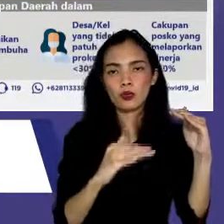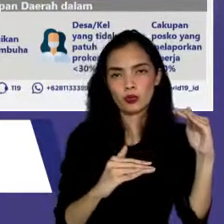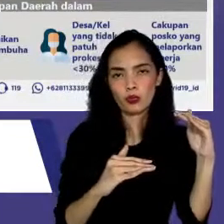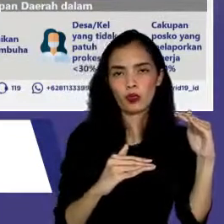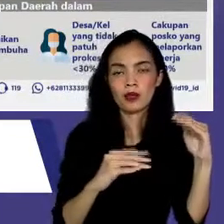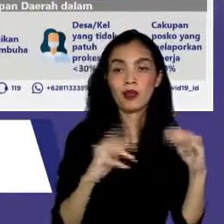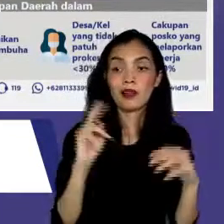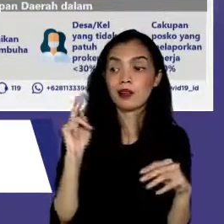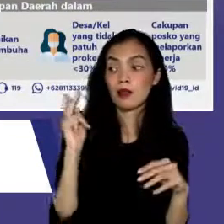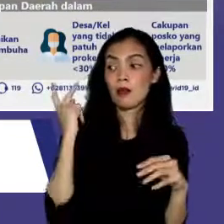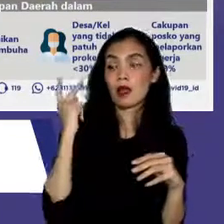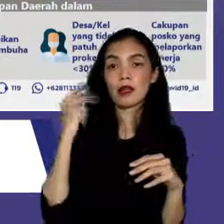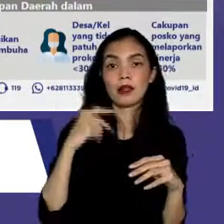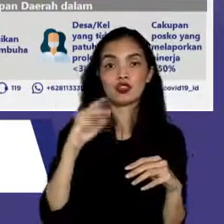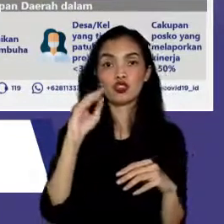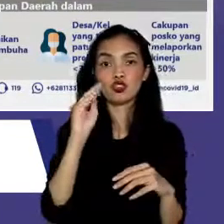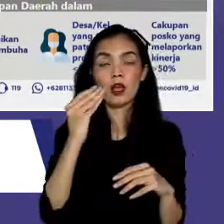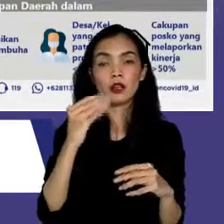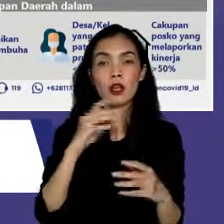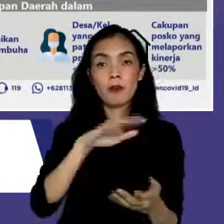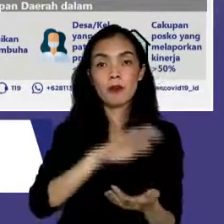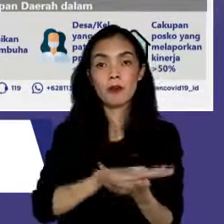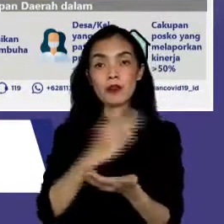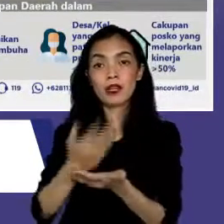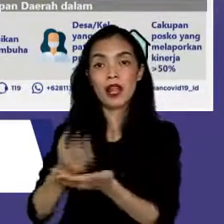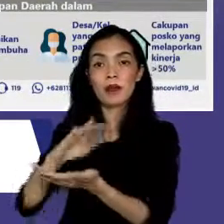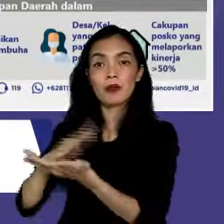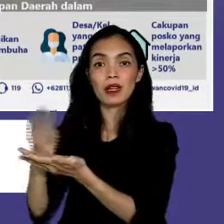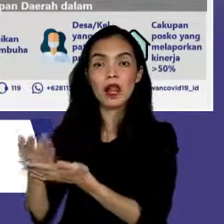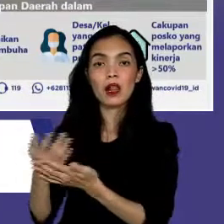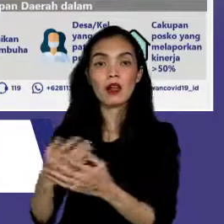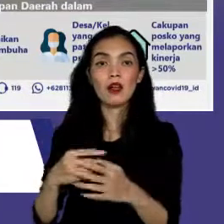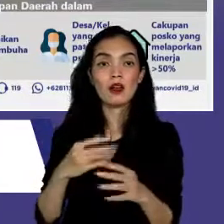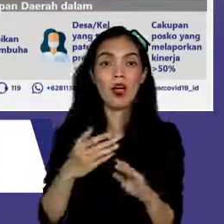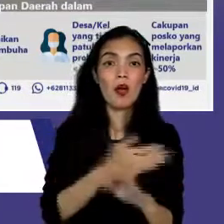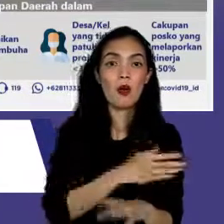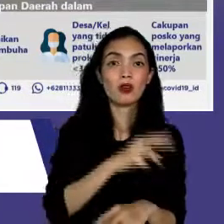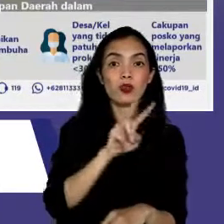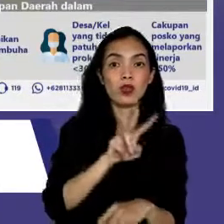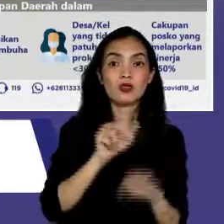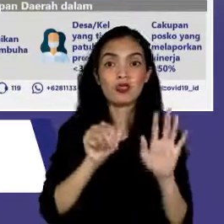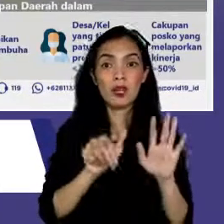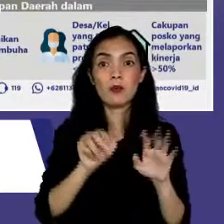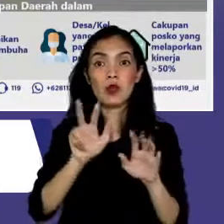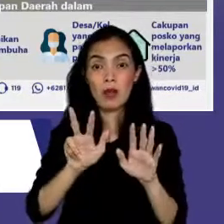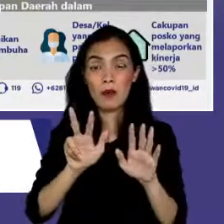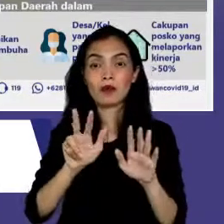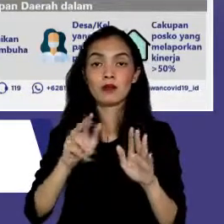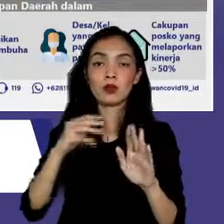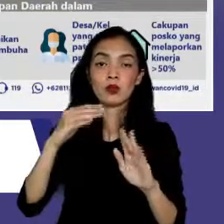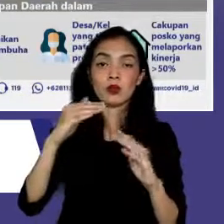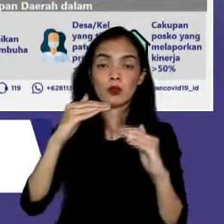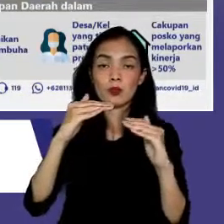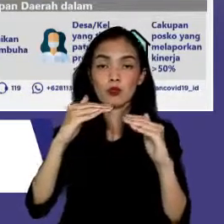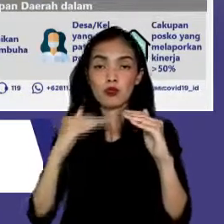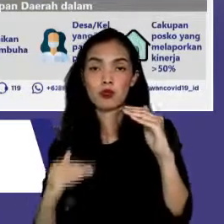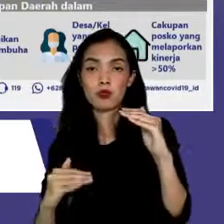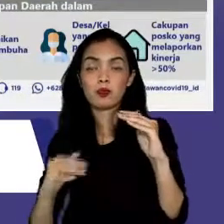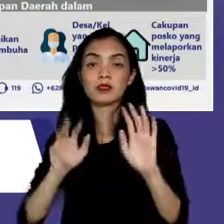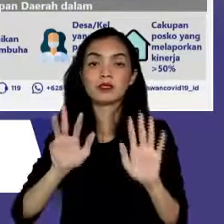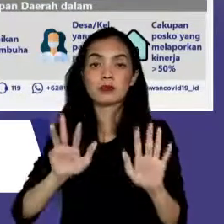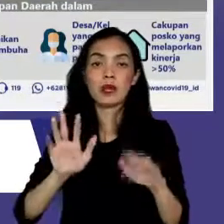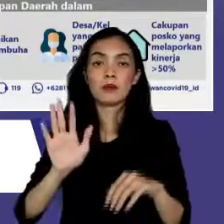Jakarta perkemarin menunjukkan penurunan yang signifikan dari 268 menjadi 95